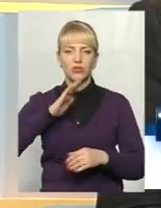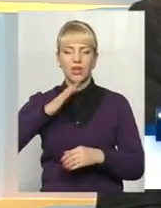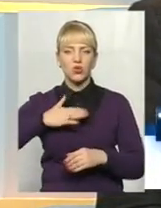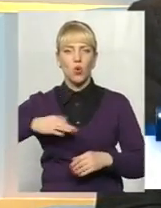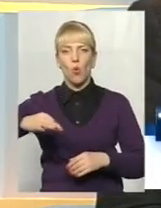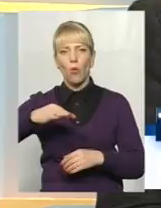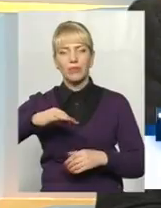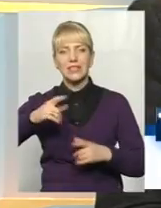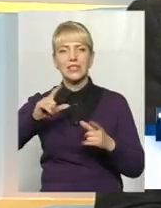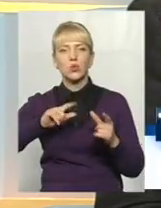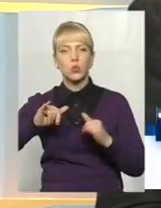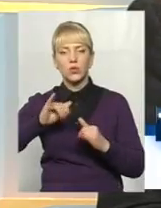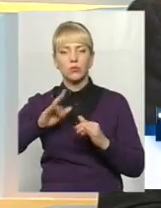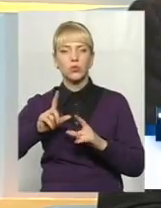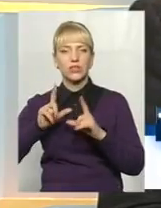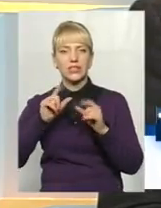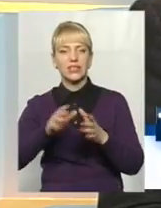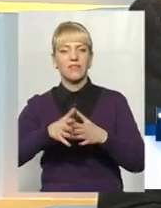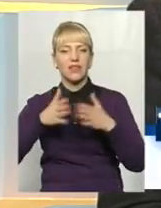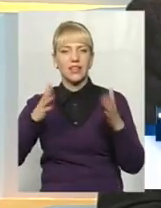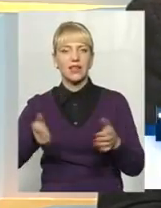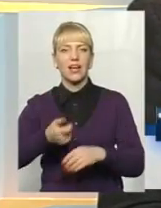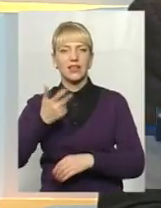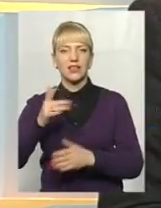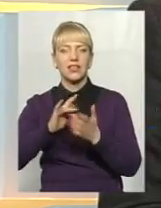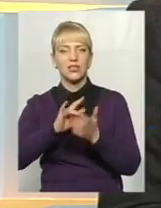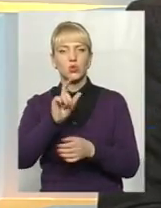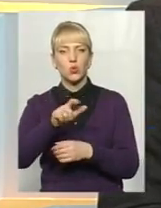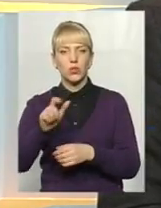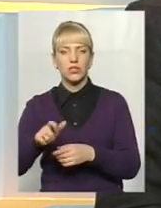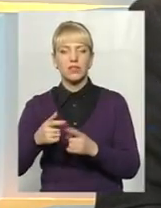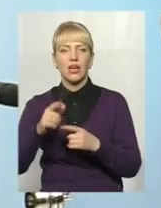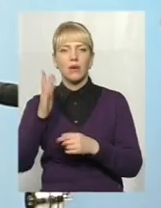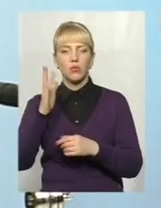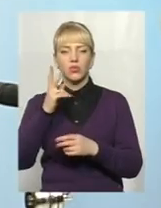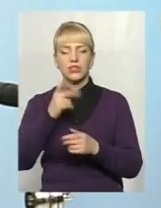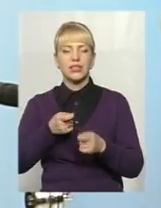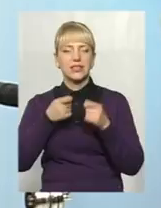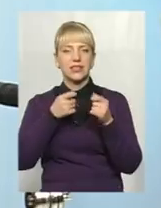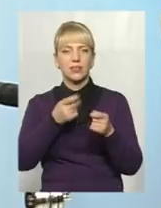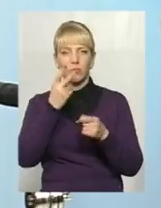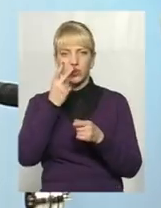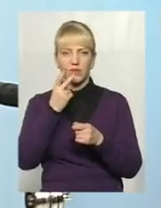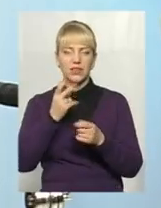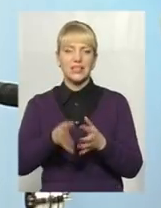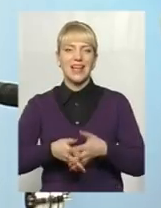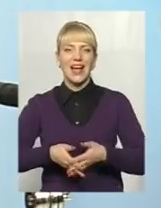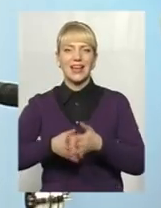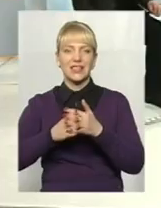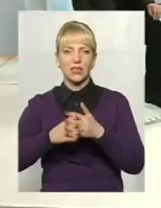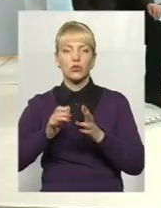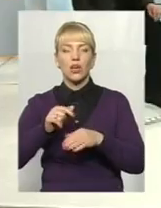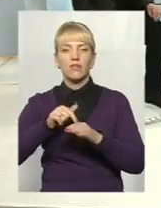області, куди буде їхати велика кількість туристів, і вони будуть їхати і подивитися архітектуру, і відчути